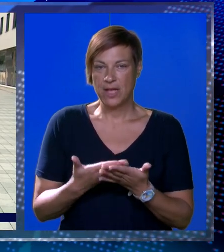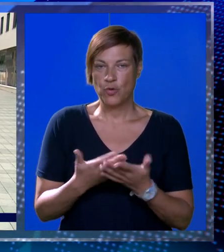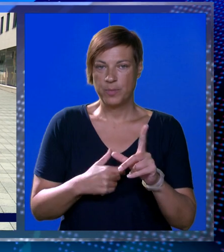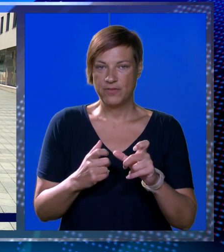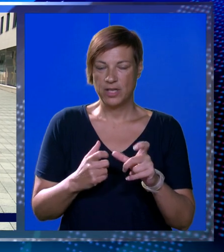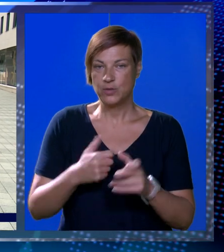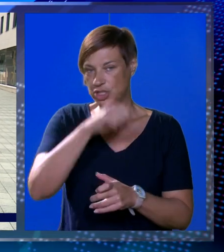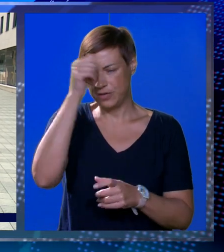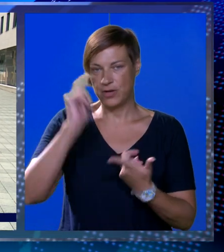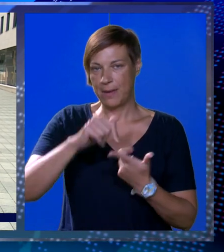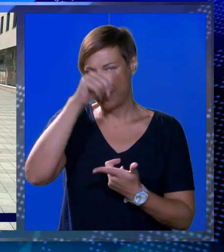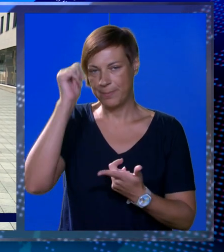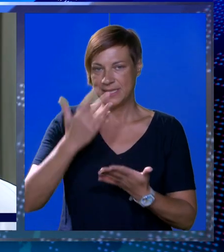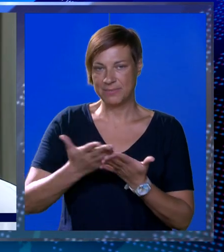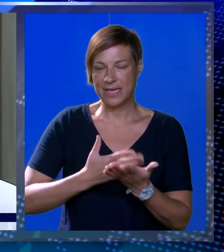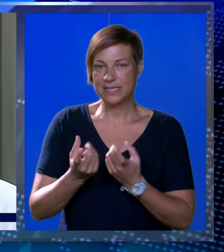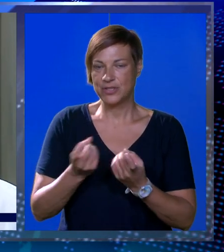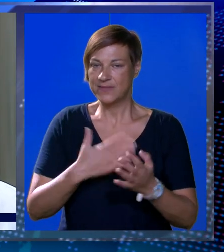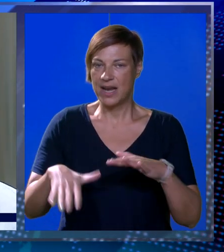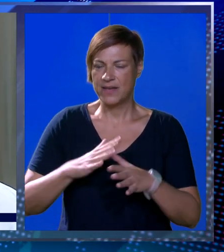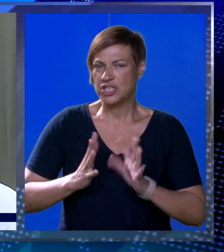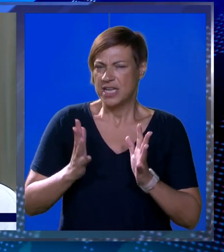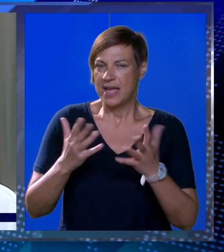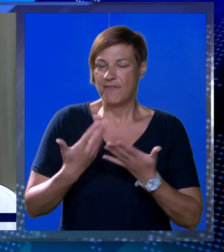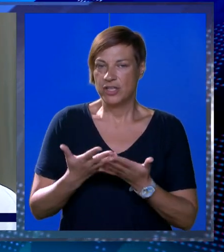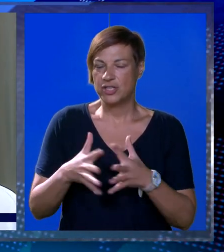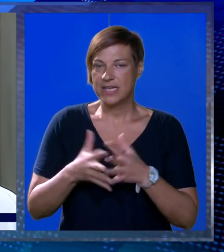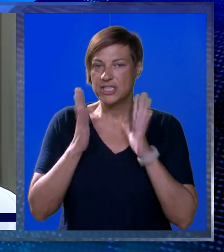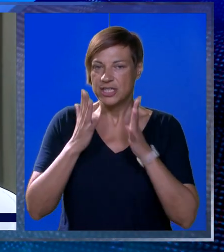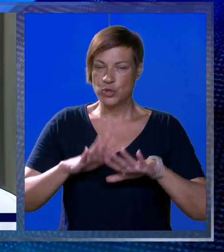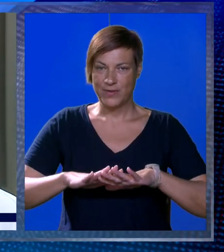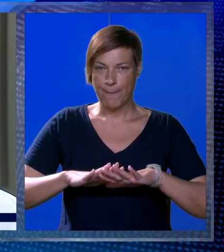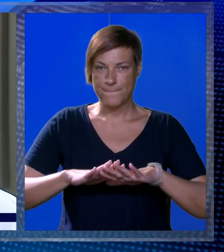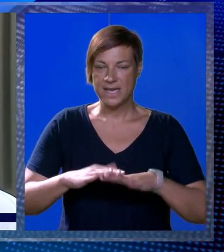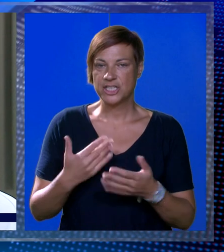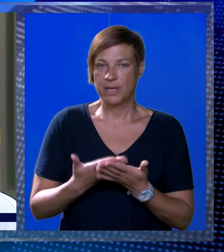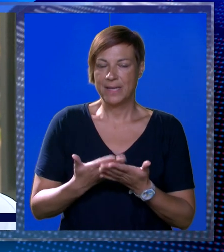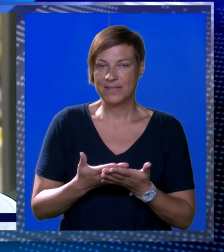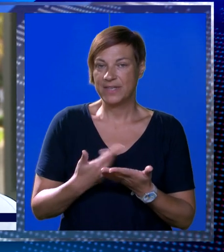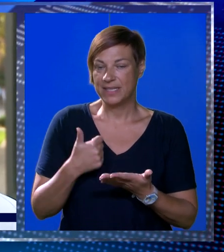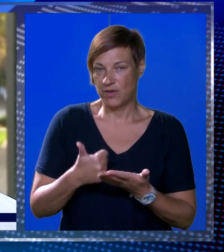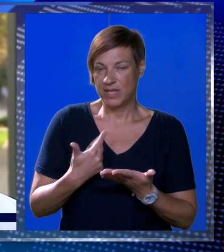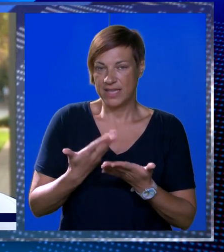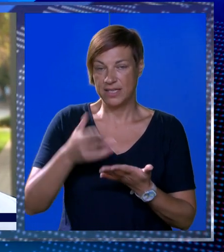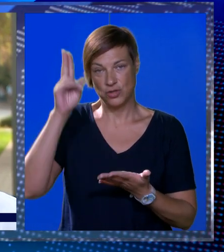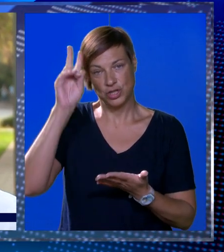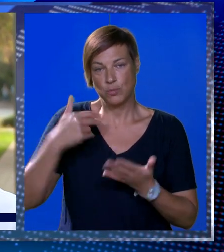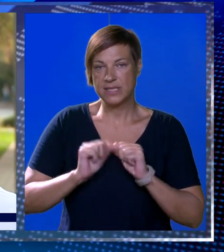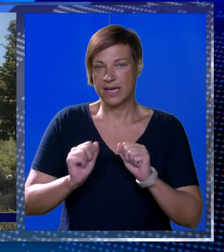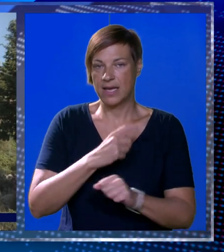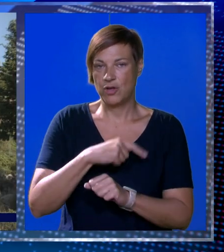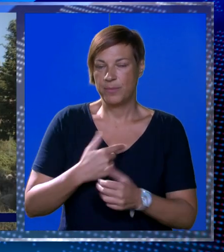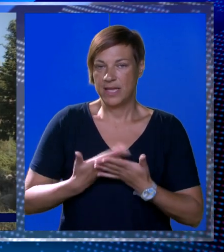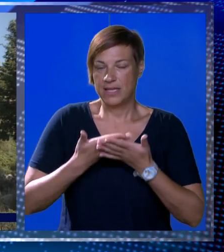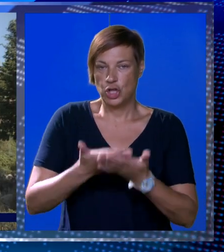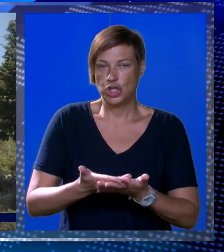Upravo je Lučićevo ime i prezime na listi izazvalo najveći revolt kod građana na društvenim mrežama no on tvrdi kako je ovo jedino što mu se kao